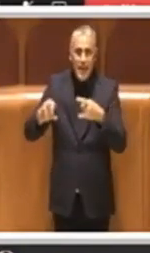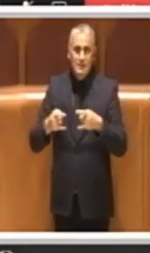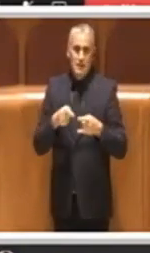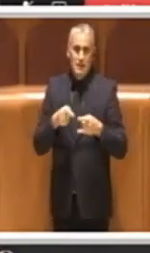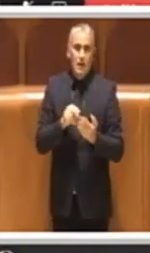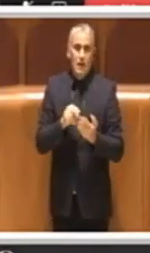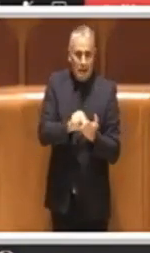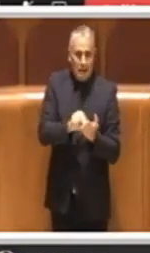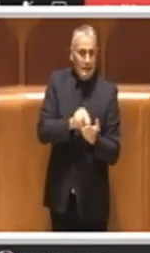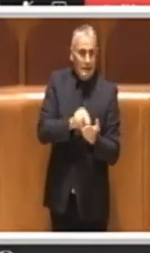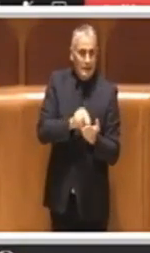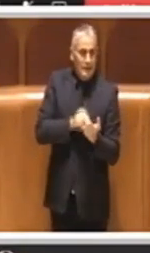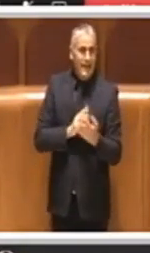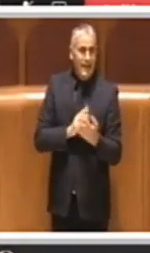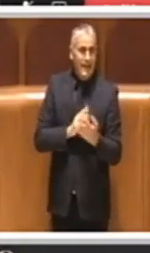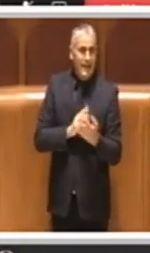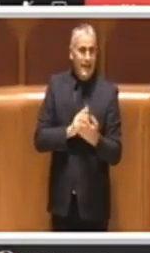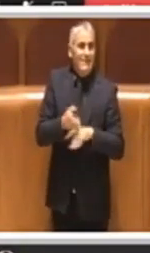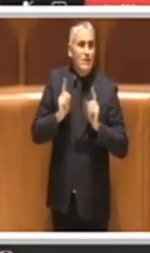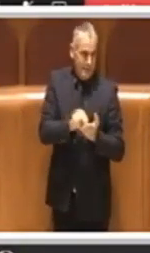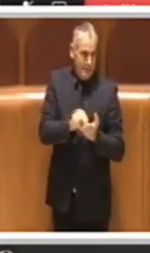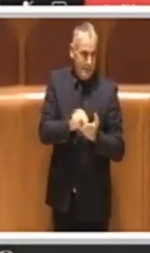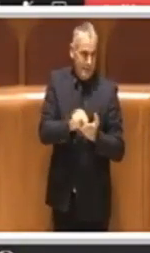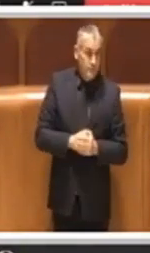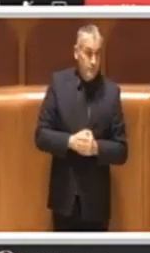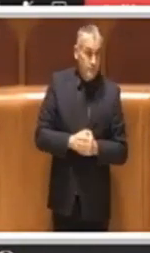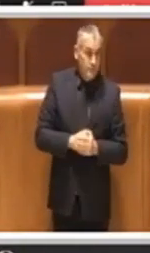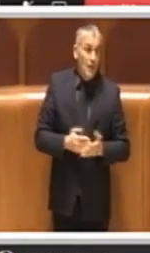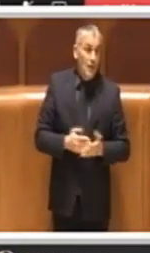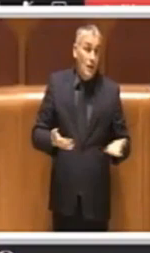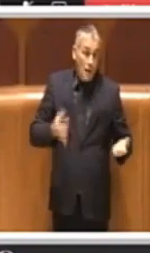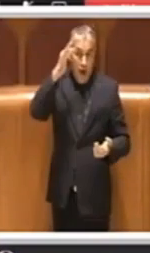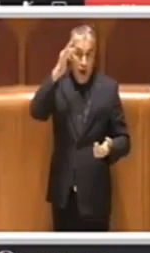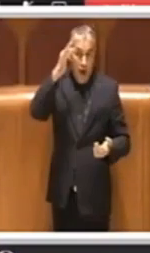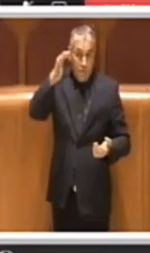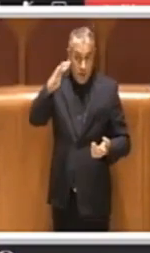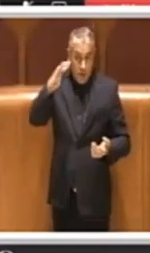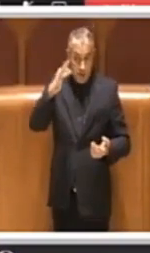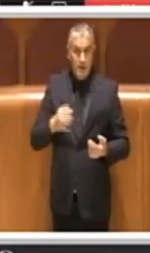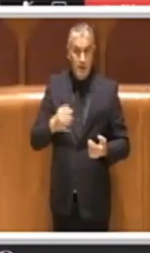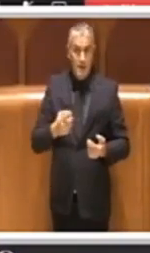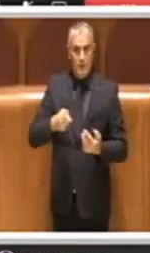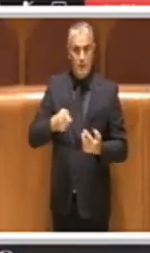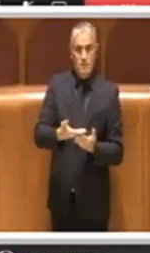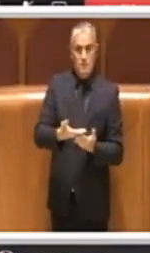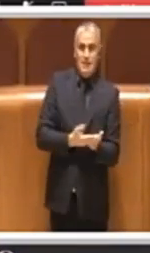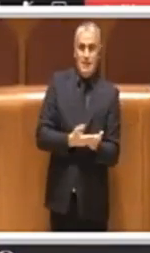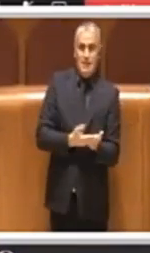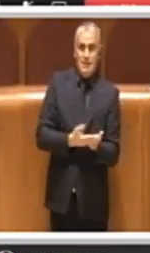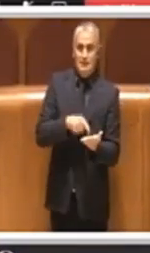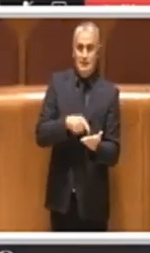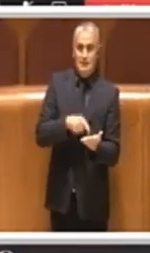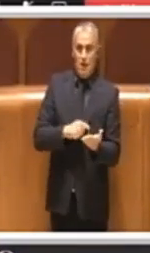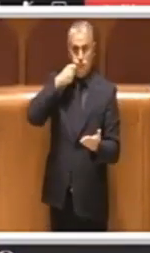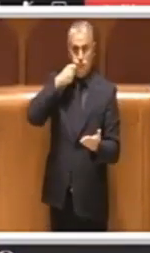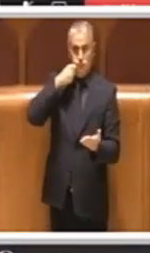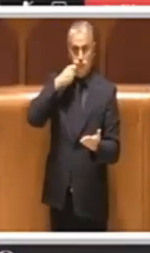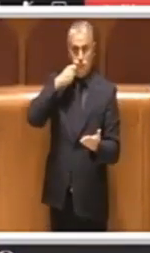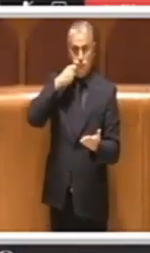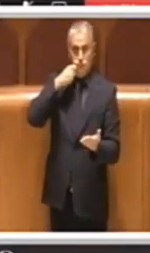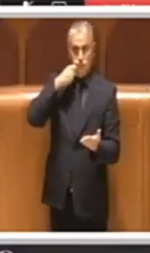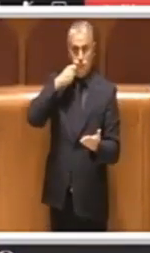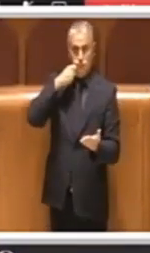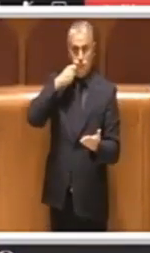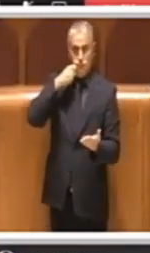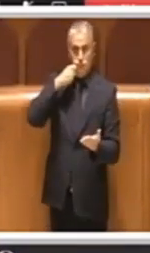A volte per poter fare un sano e corretto e valido attestato di prestazione energetica occorre premettere